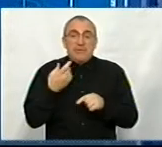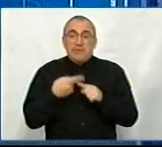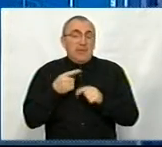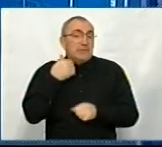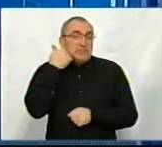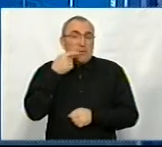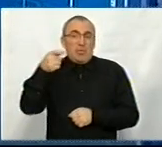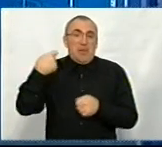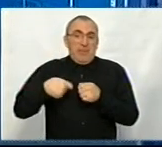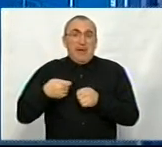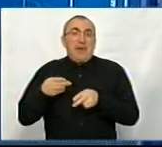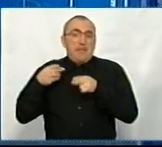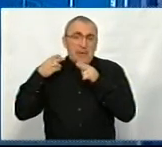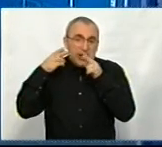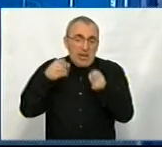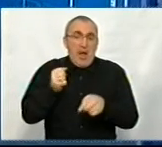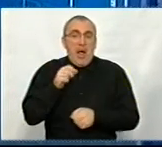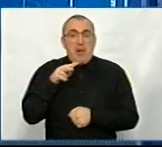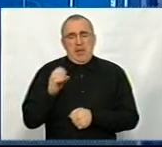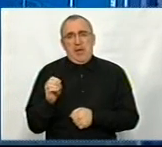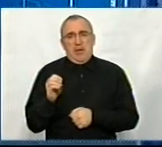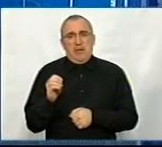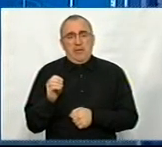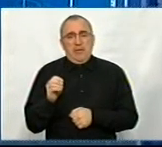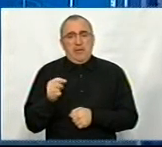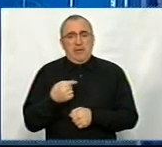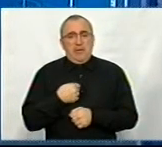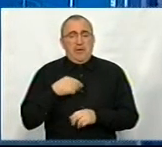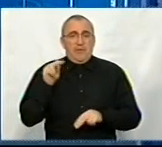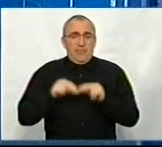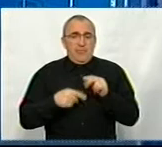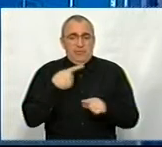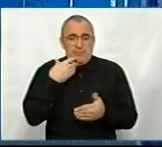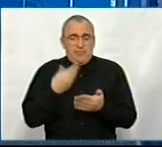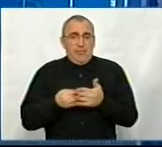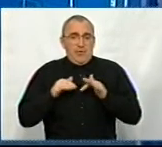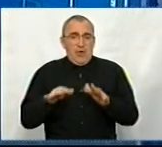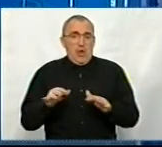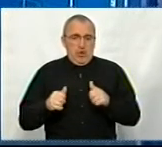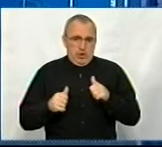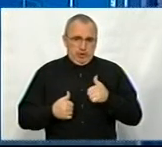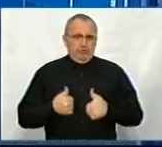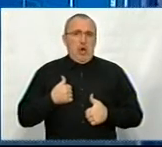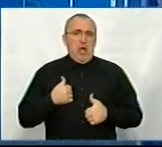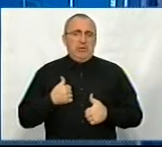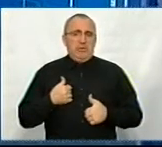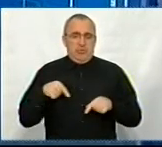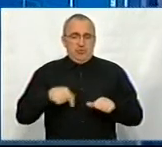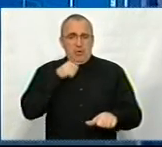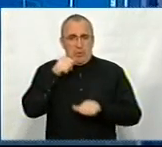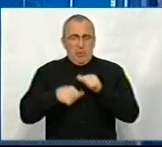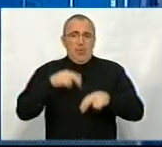стидно. Туда вже і президент приїздив. Але я вважаю своїм ділом честі. в цьому році